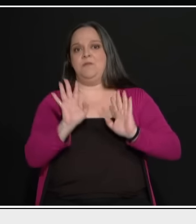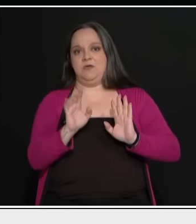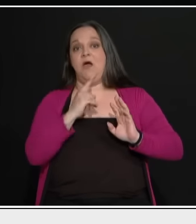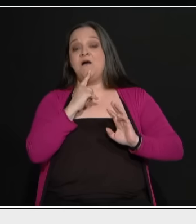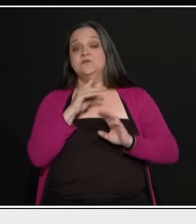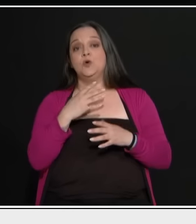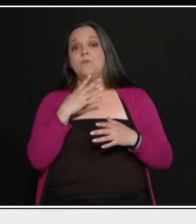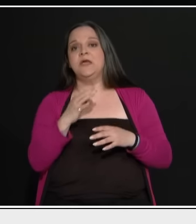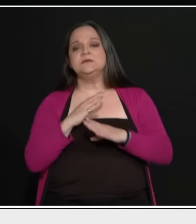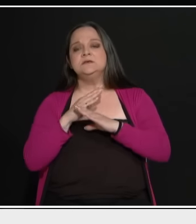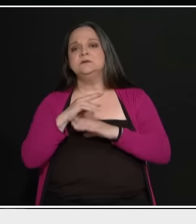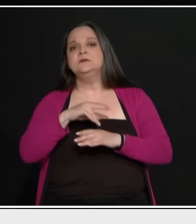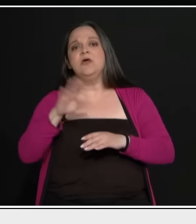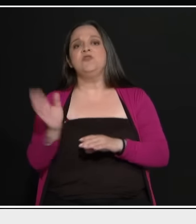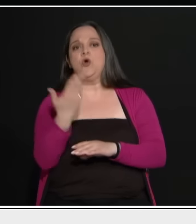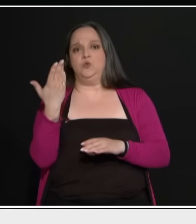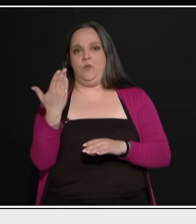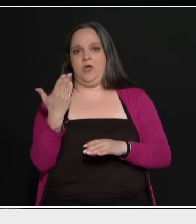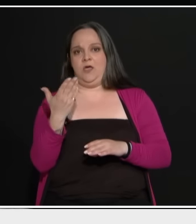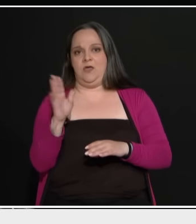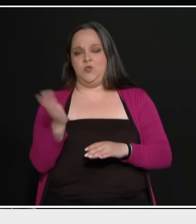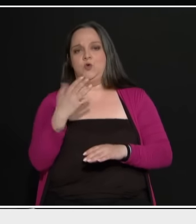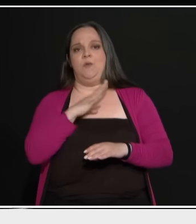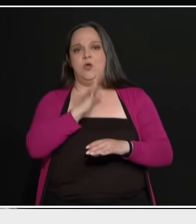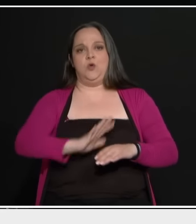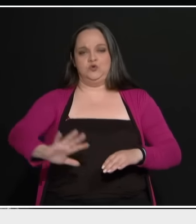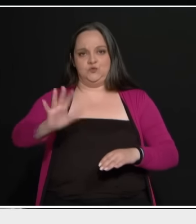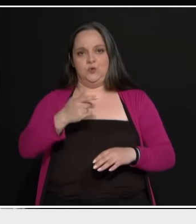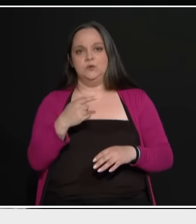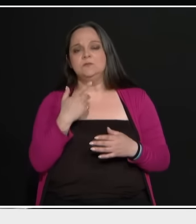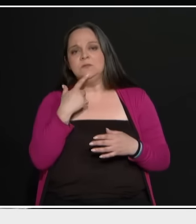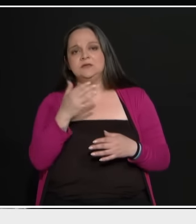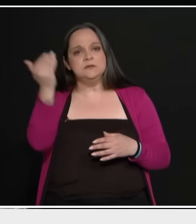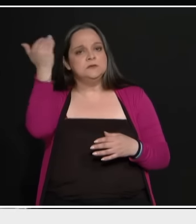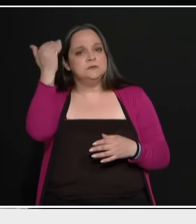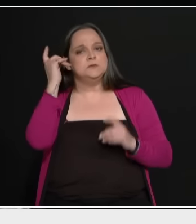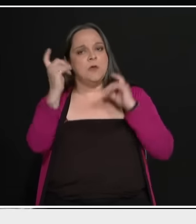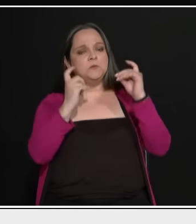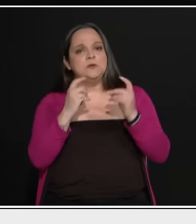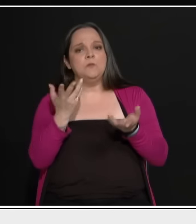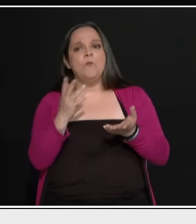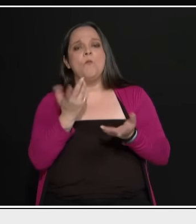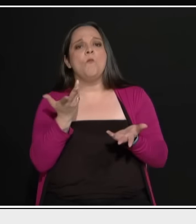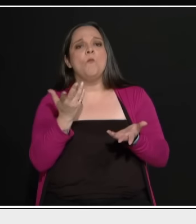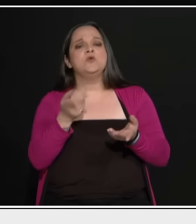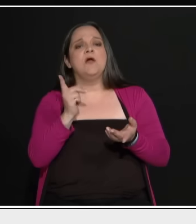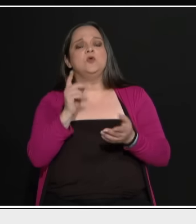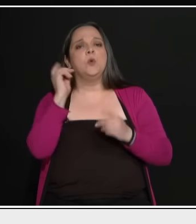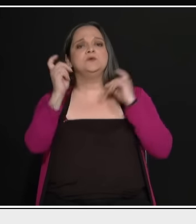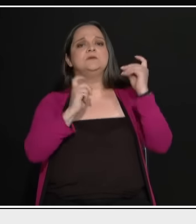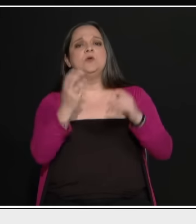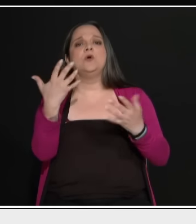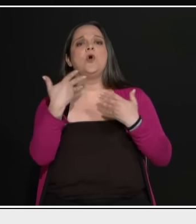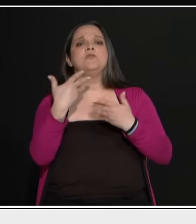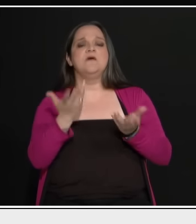κόμματα, από την πολιτική. Σου λέει κύριε κοιτάς μόνο να με κροϊδέψεις. Πείτε μου λίγο τι άφησε σε σχέση με τη